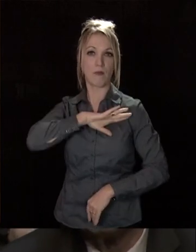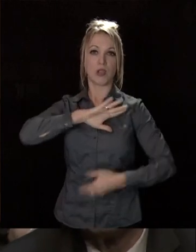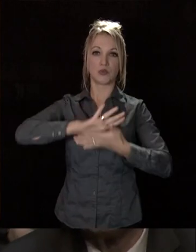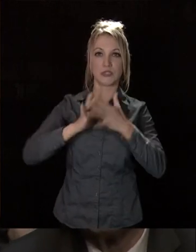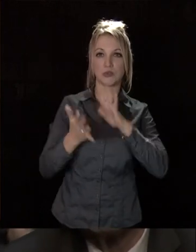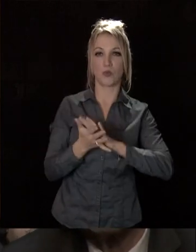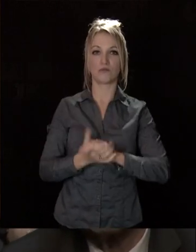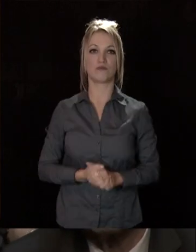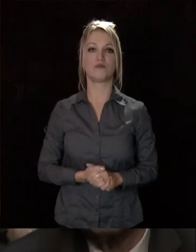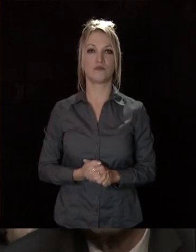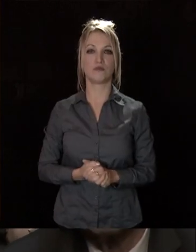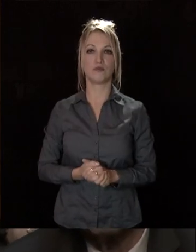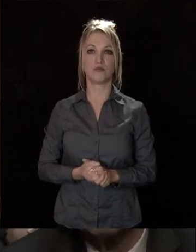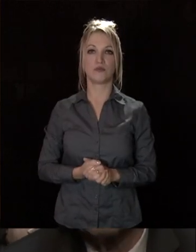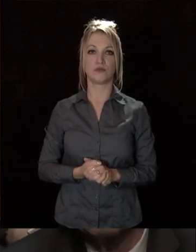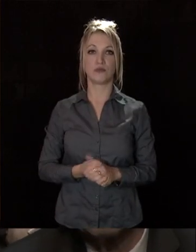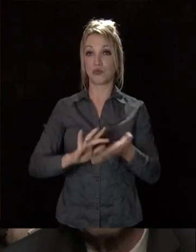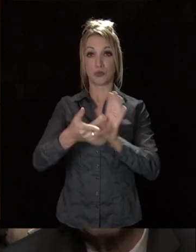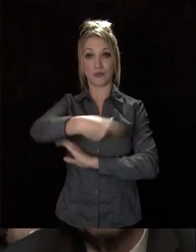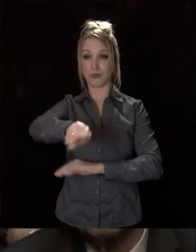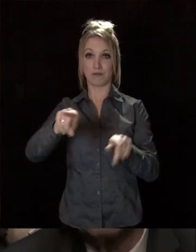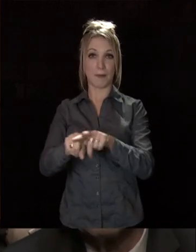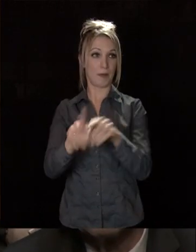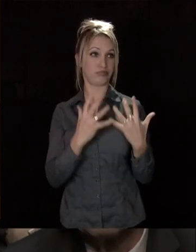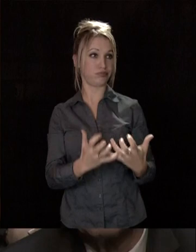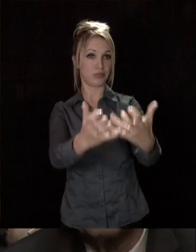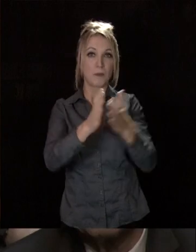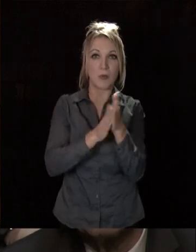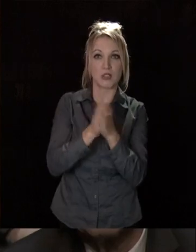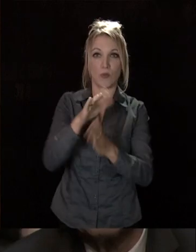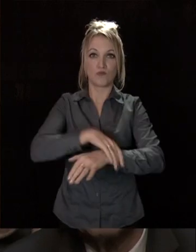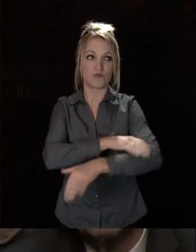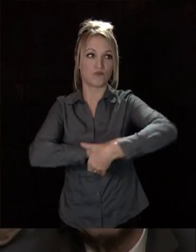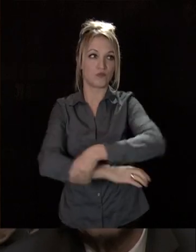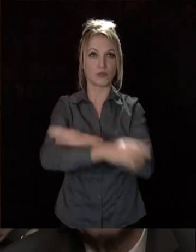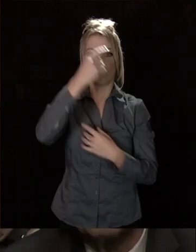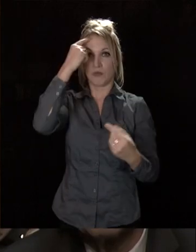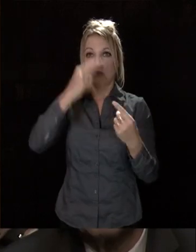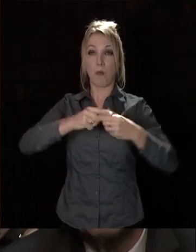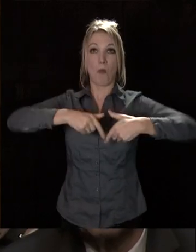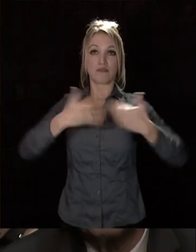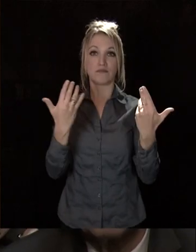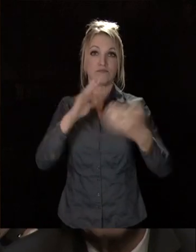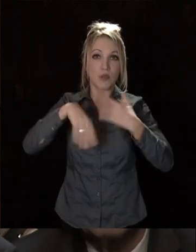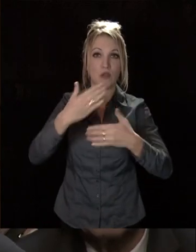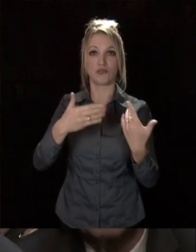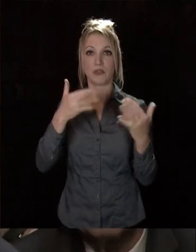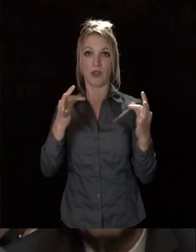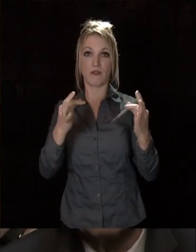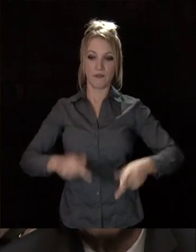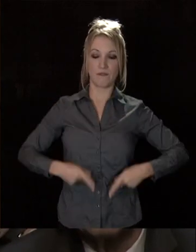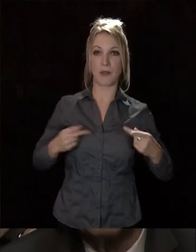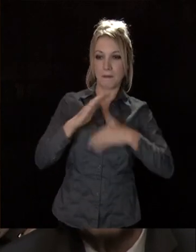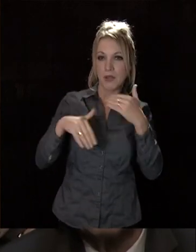associatifs, et vous tous, tous qui êtes mobilisés, à un titre ou à un autre, concernés par la vie et le